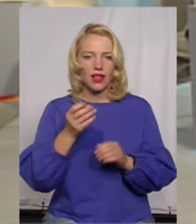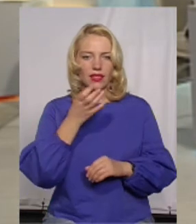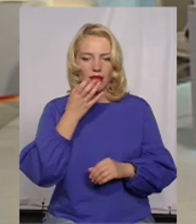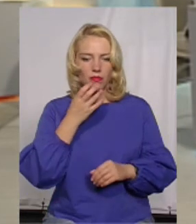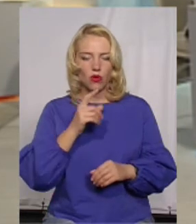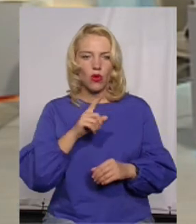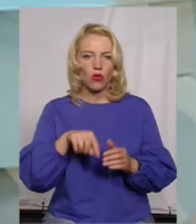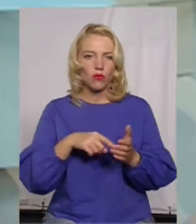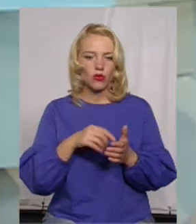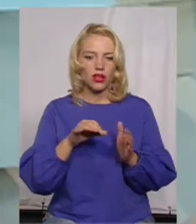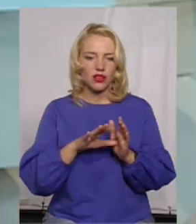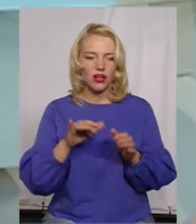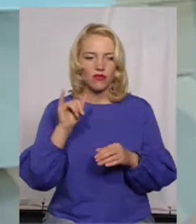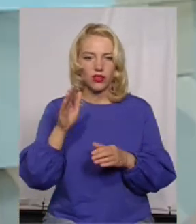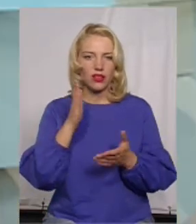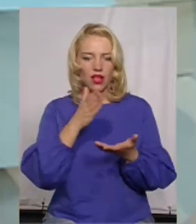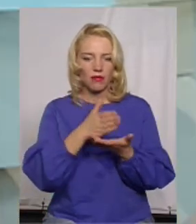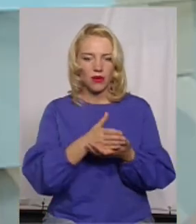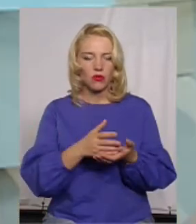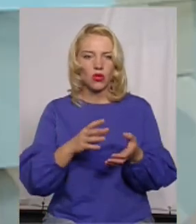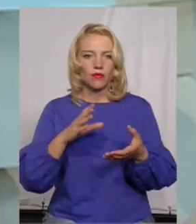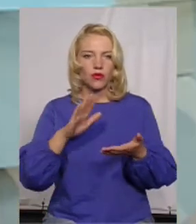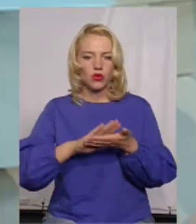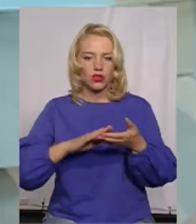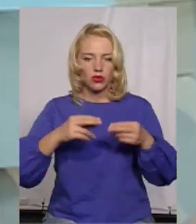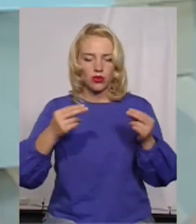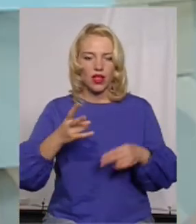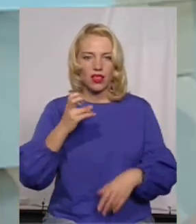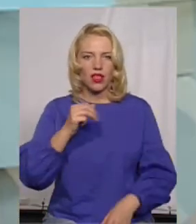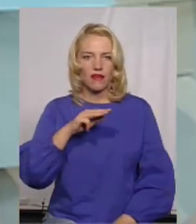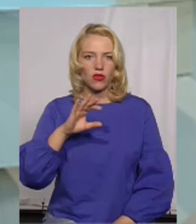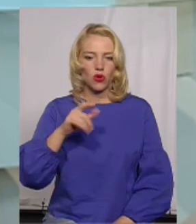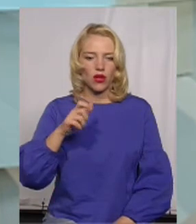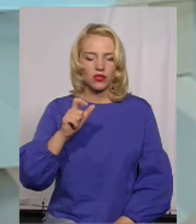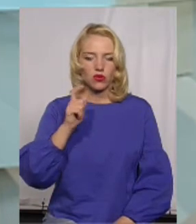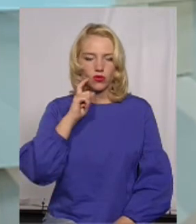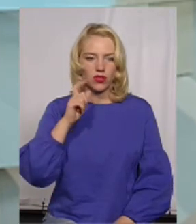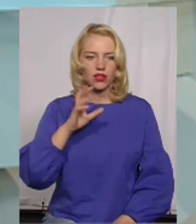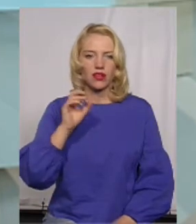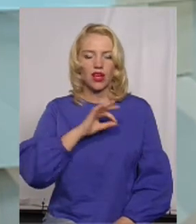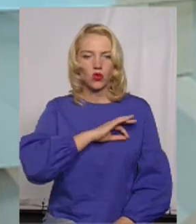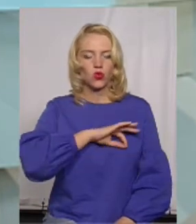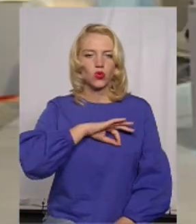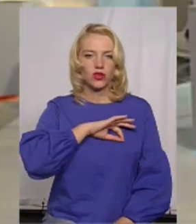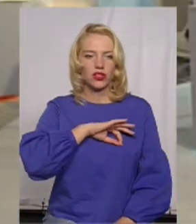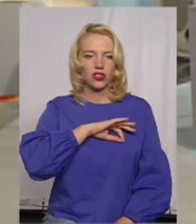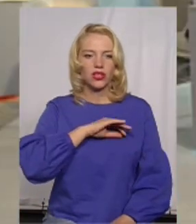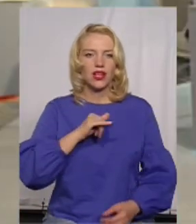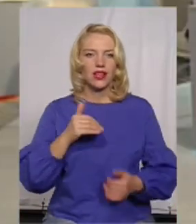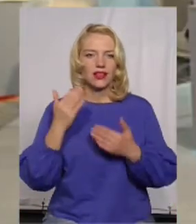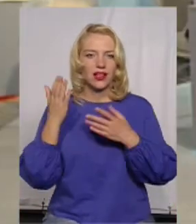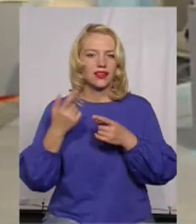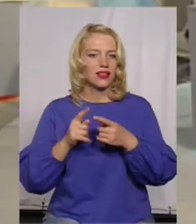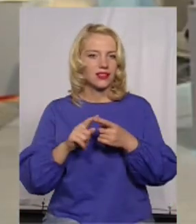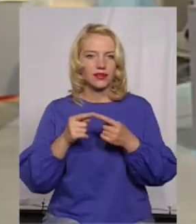вони заключають напряму договір, знак «Нафтогаз України», вже в певній мірі, як юридичні споживачі. тобто, це вже не побутові.